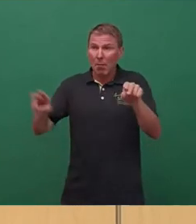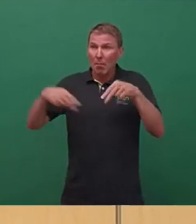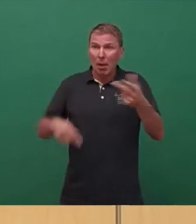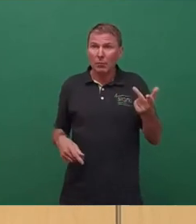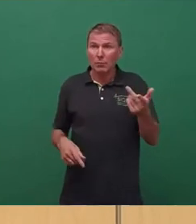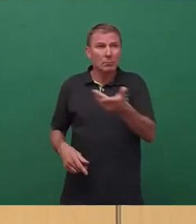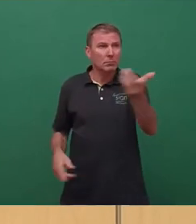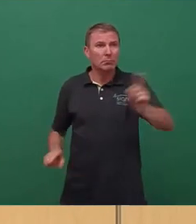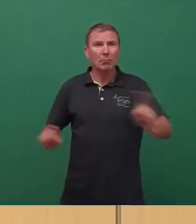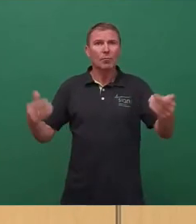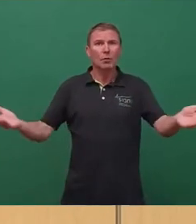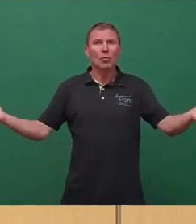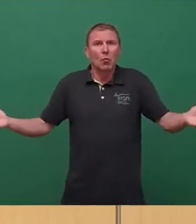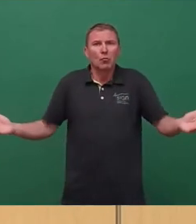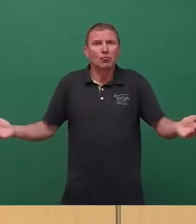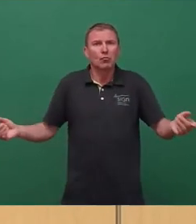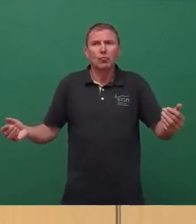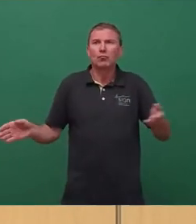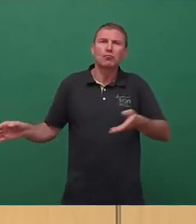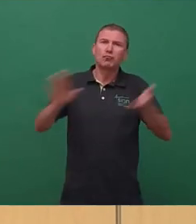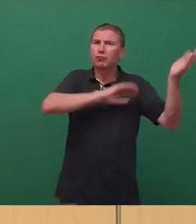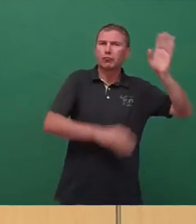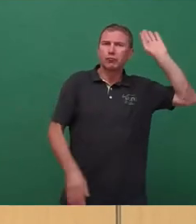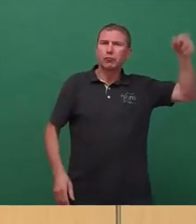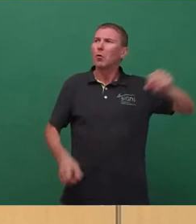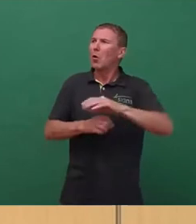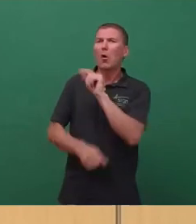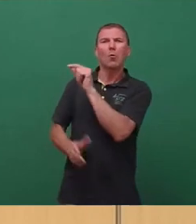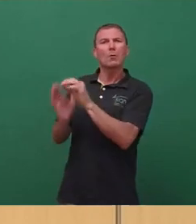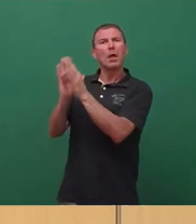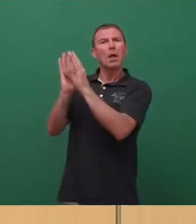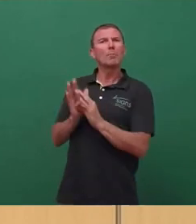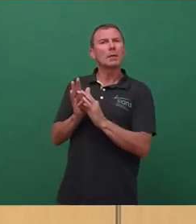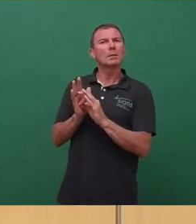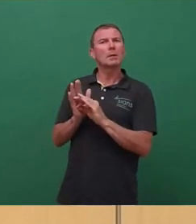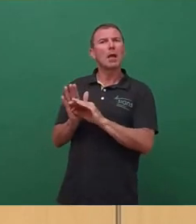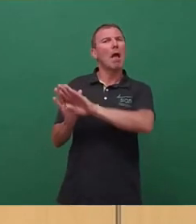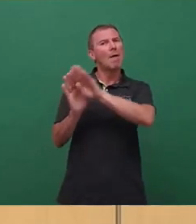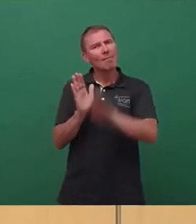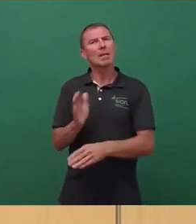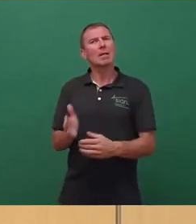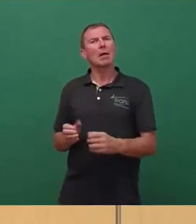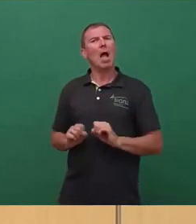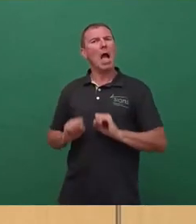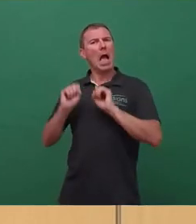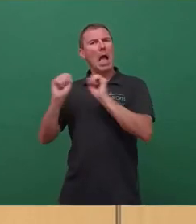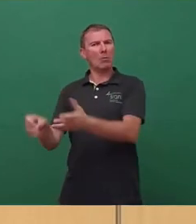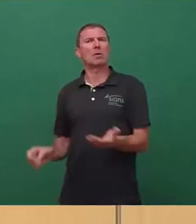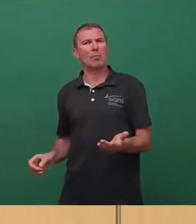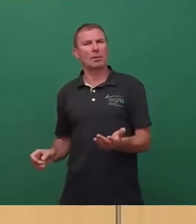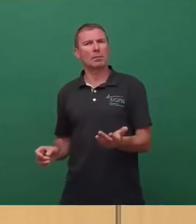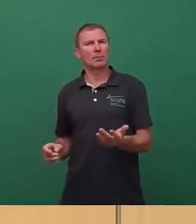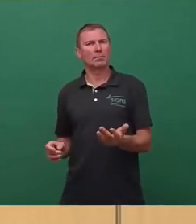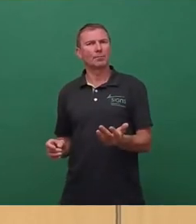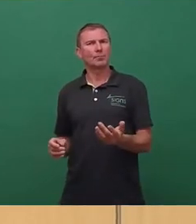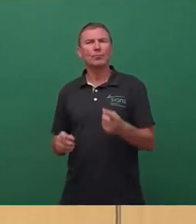Fraktionen nicht. Durch Corona-bedingte Minderausgaben der Stadt und erhebliche Hilfen von Bund und